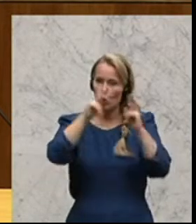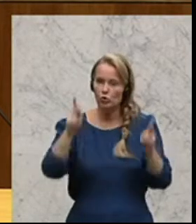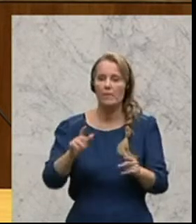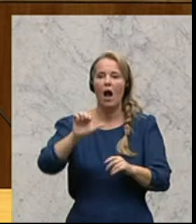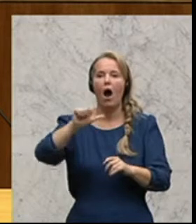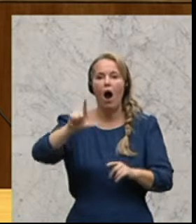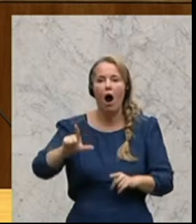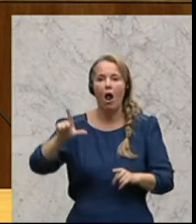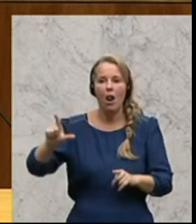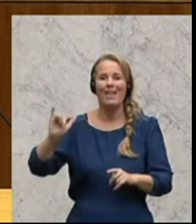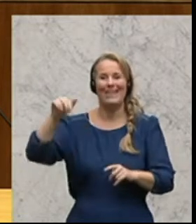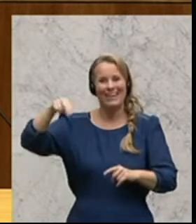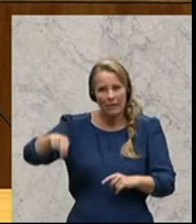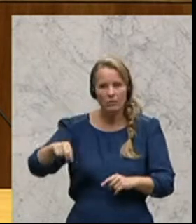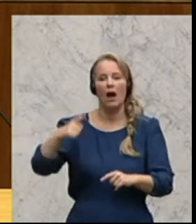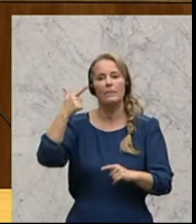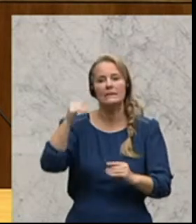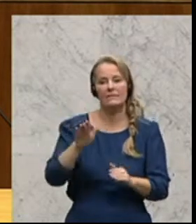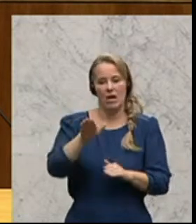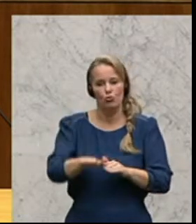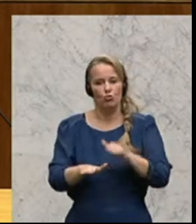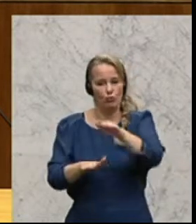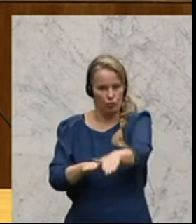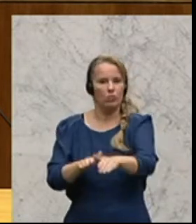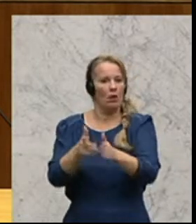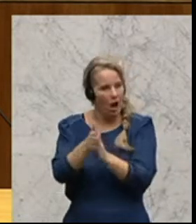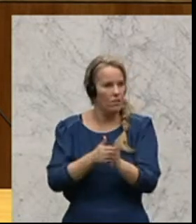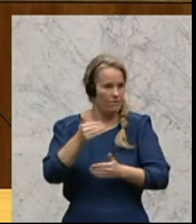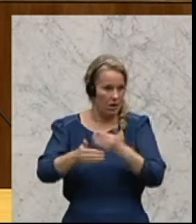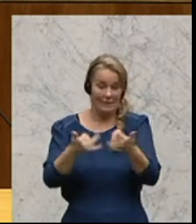weiterverfolgt, aber es in zwei Etappen einführt. Das ist der derzeitige Vorschlag.